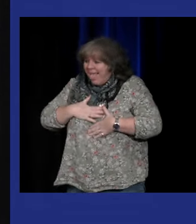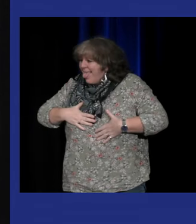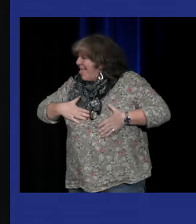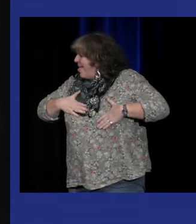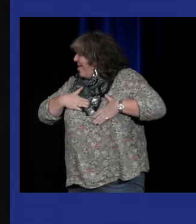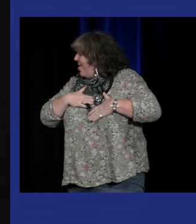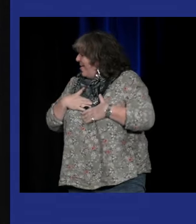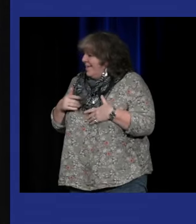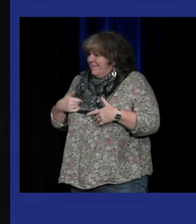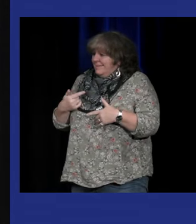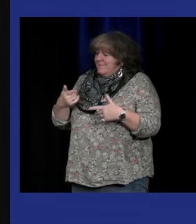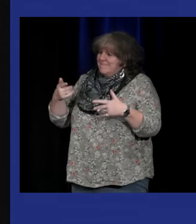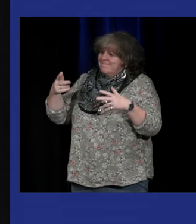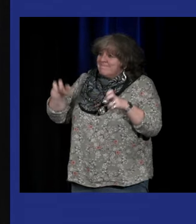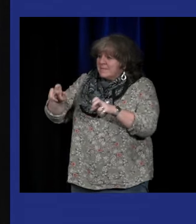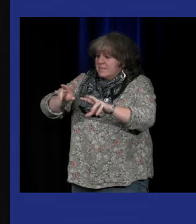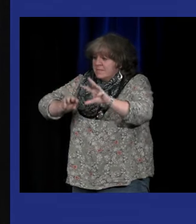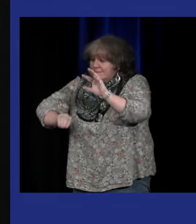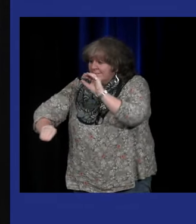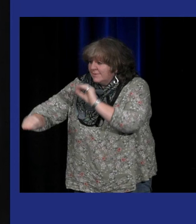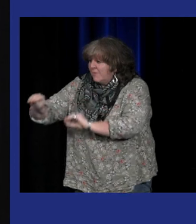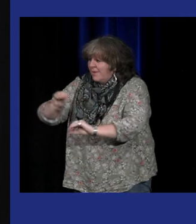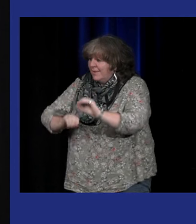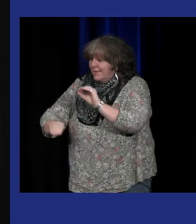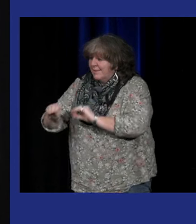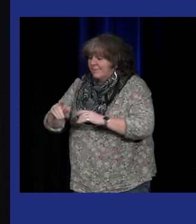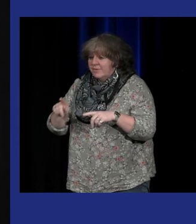c'est vrai que ça peut être intéressant un plaisir mais